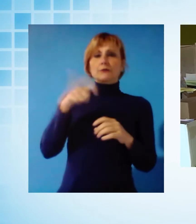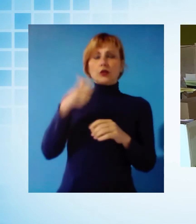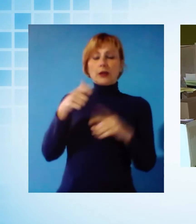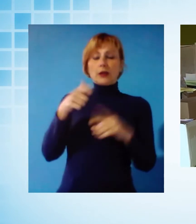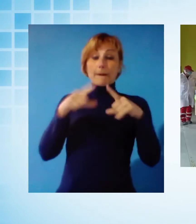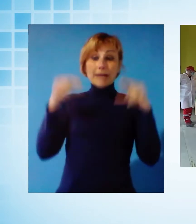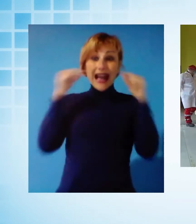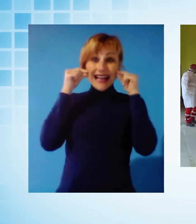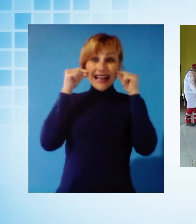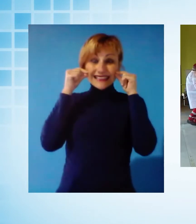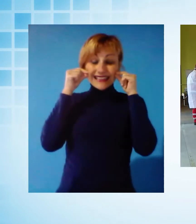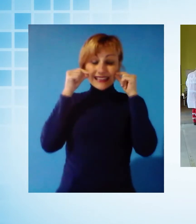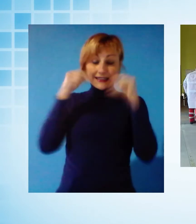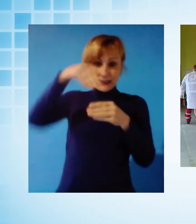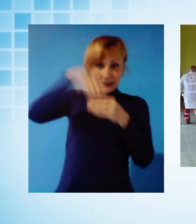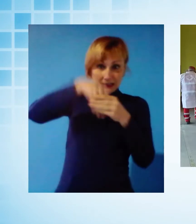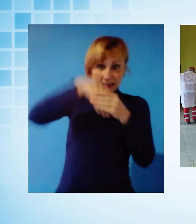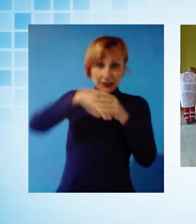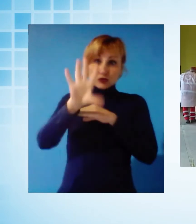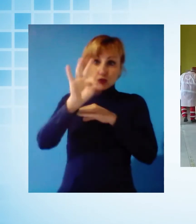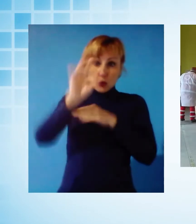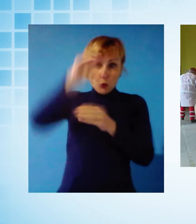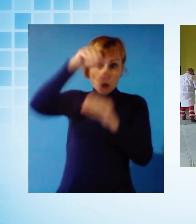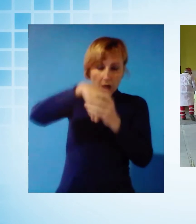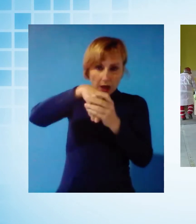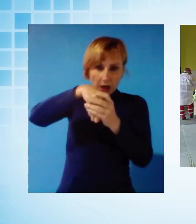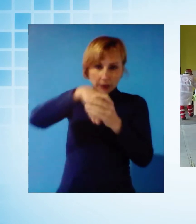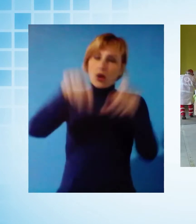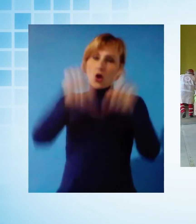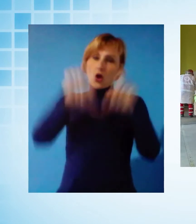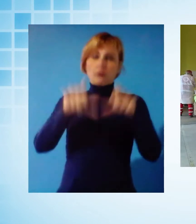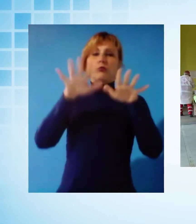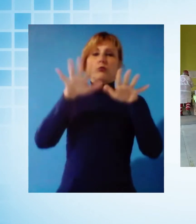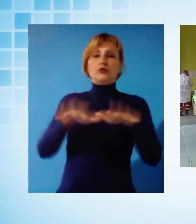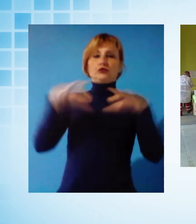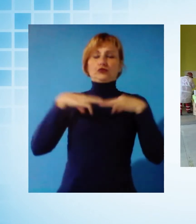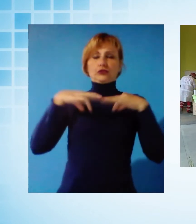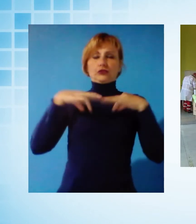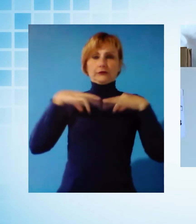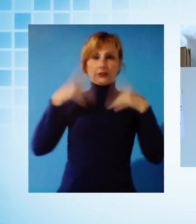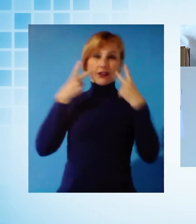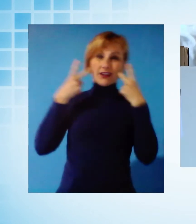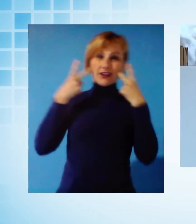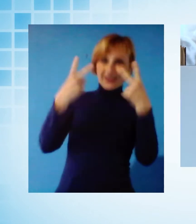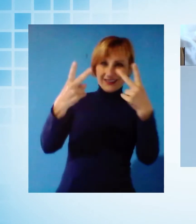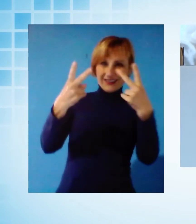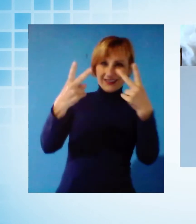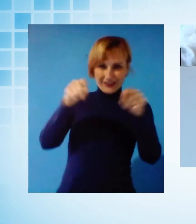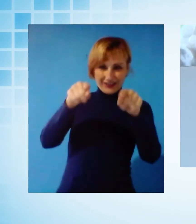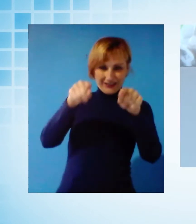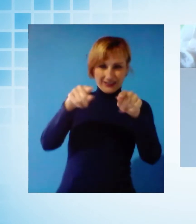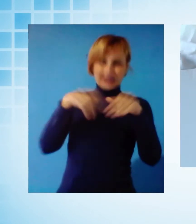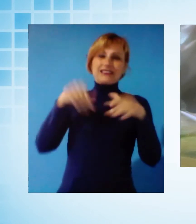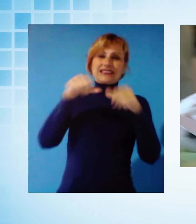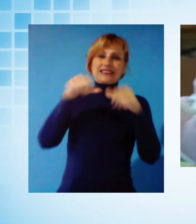confezionate in pacchi da 50. È quindi il personale della protezione civile, che qua vediamo all'interno del magazzino della sede di metro,